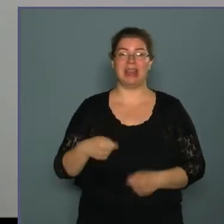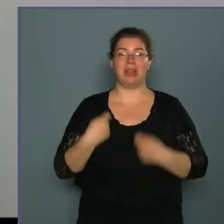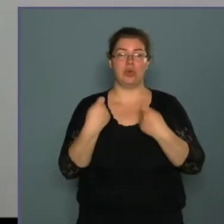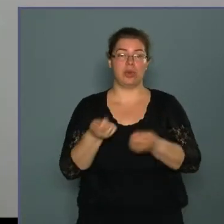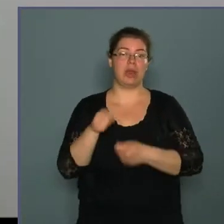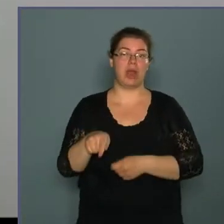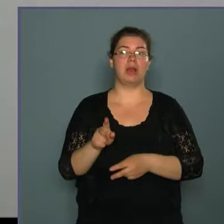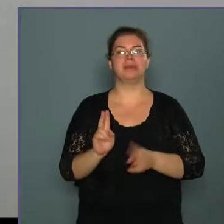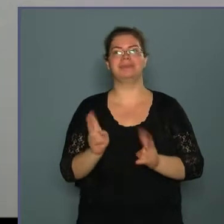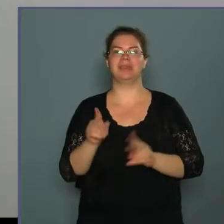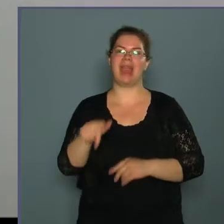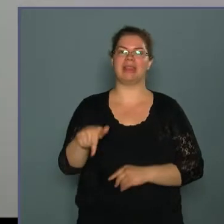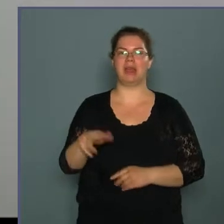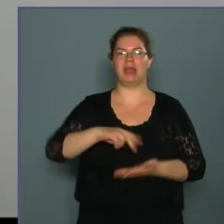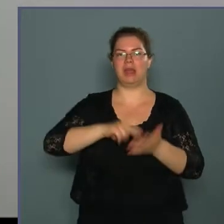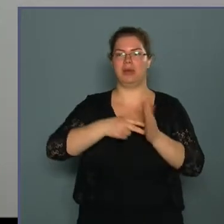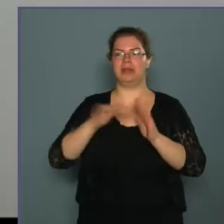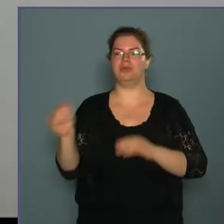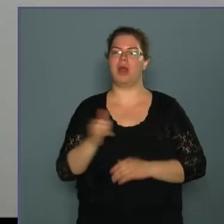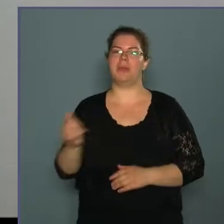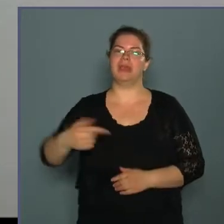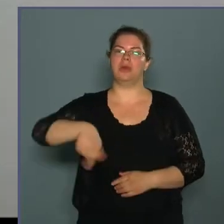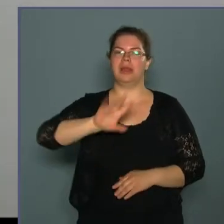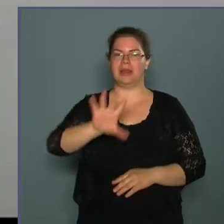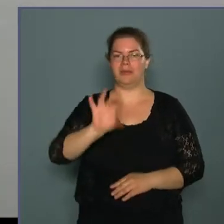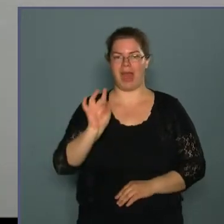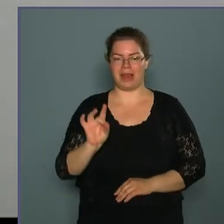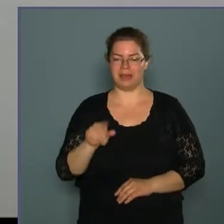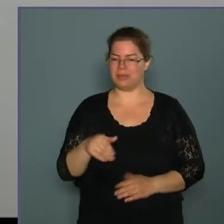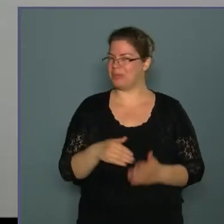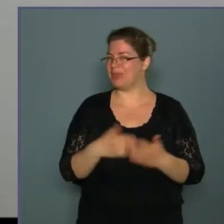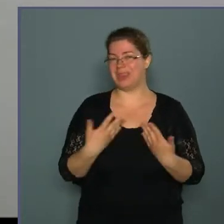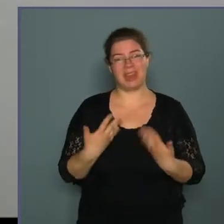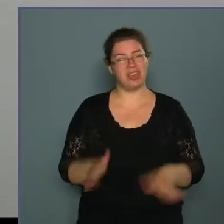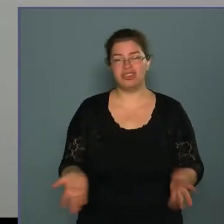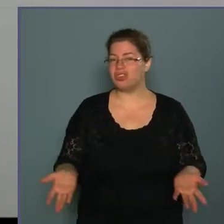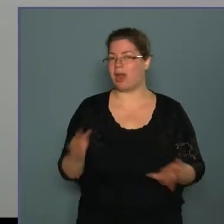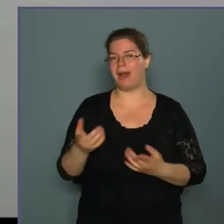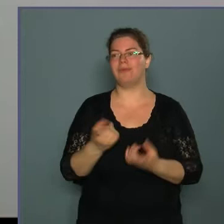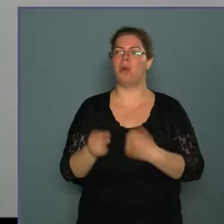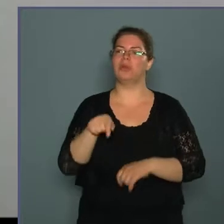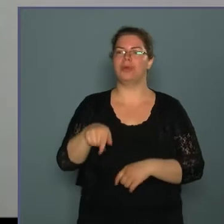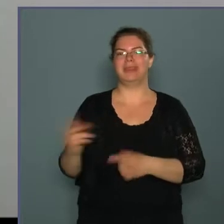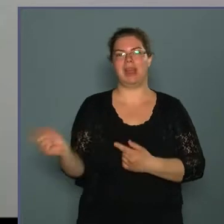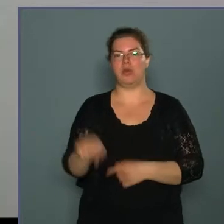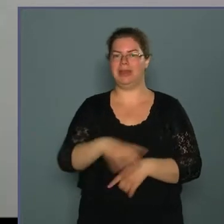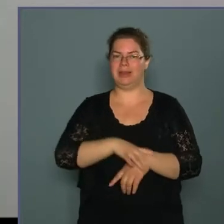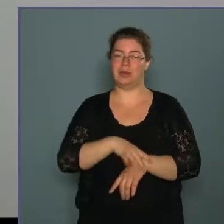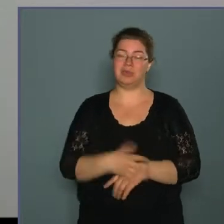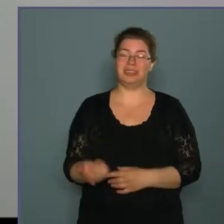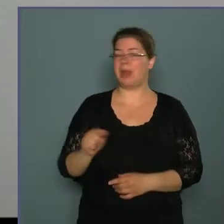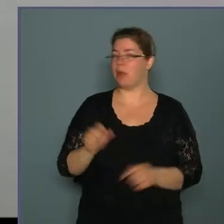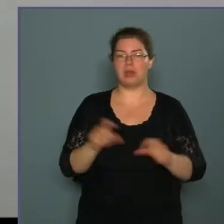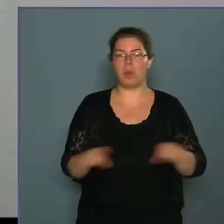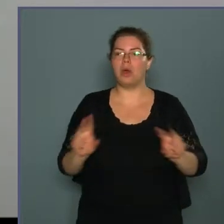nyújtani annak, aki ezt a kerületet és valamelyik körzetünket választja, még ez sem vonzó annyira, hogy idejöjjenek, és ennek nem az az